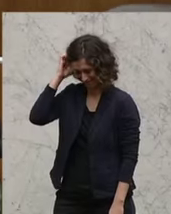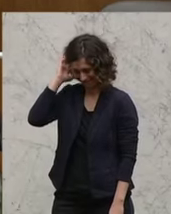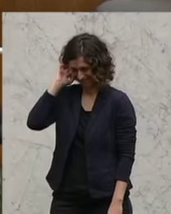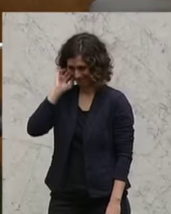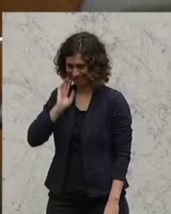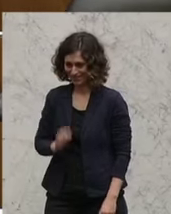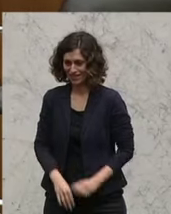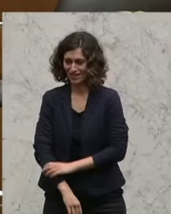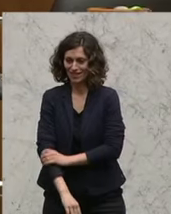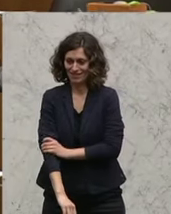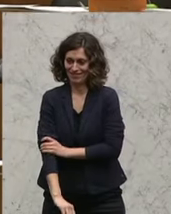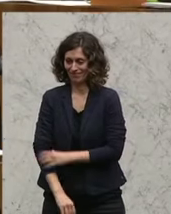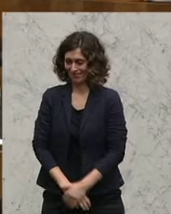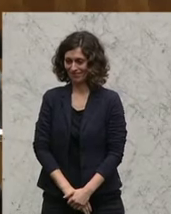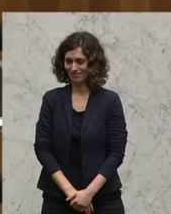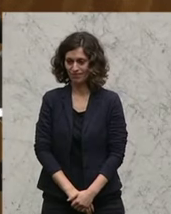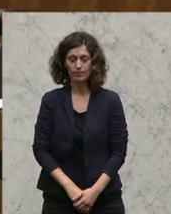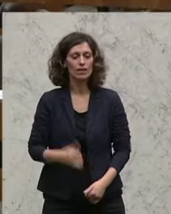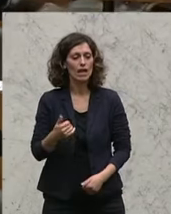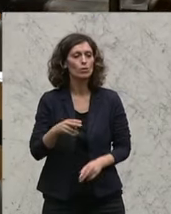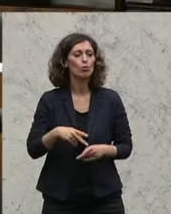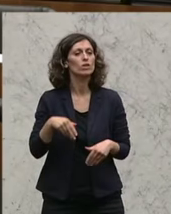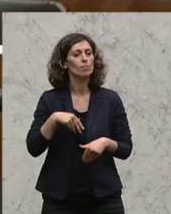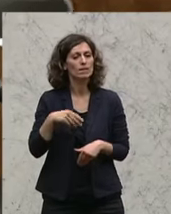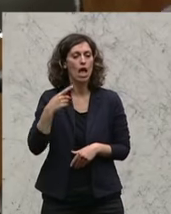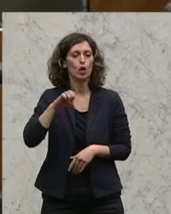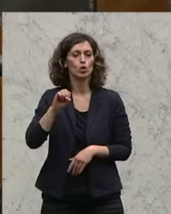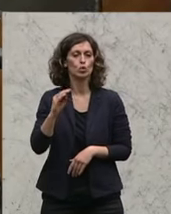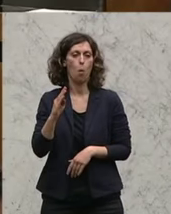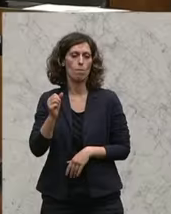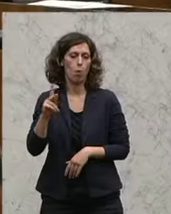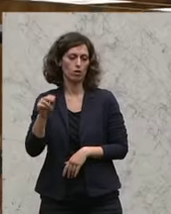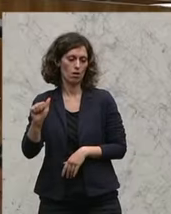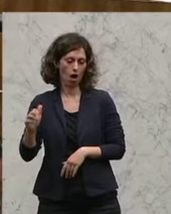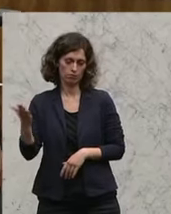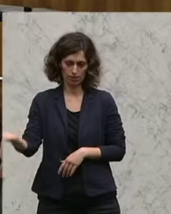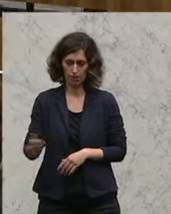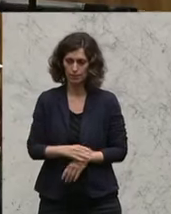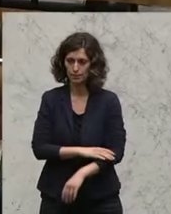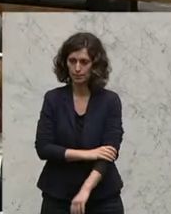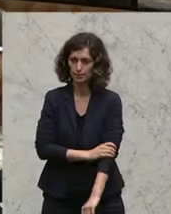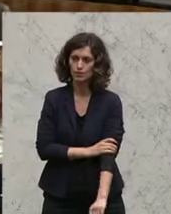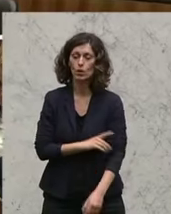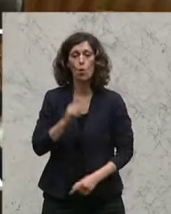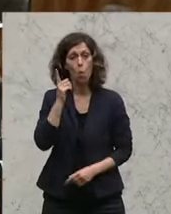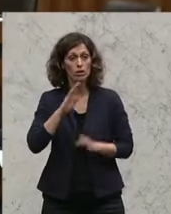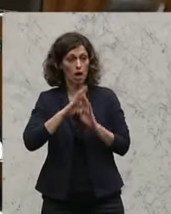Und jetzt die erste Rede des Innenministers hier im Hohen Haus. Hohes Haus,